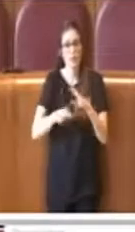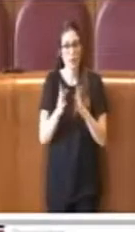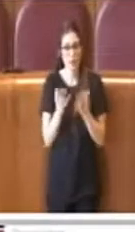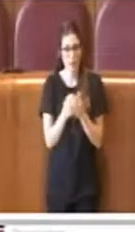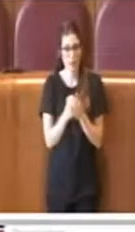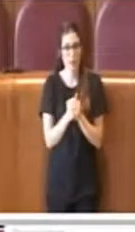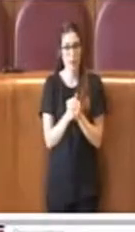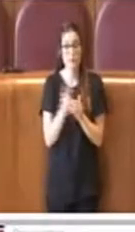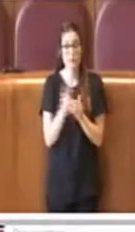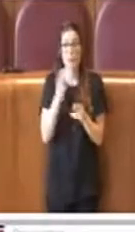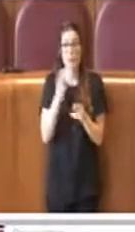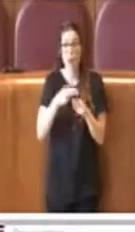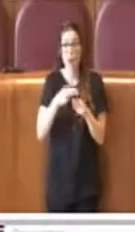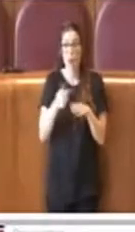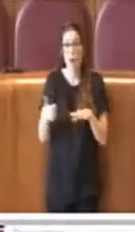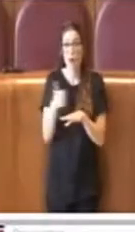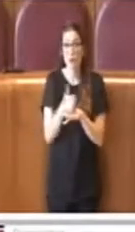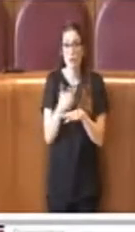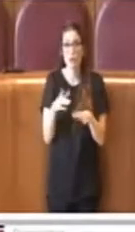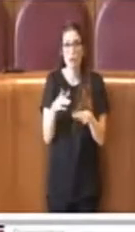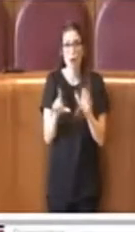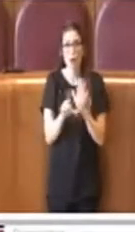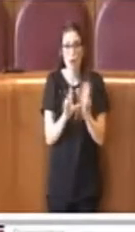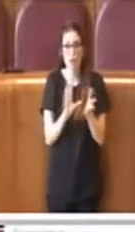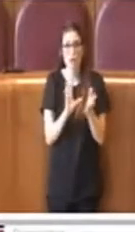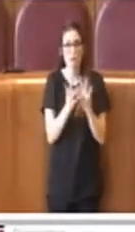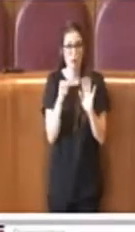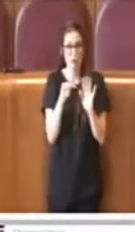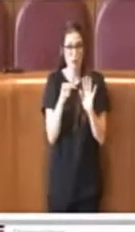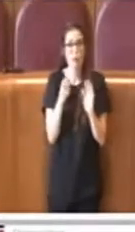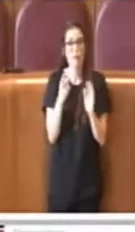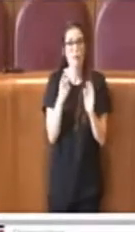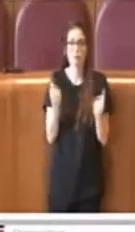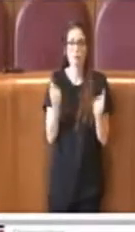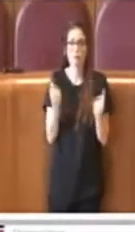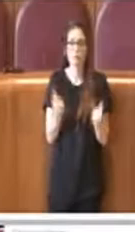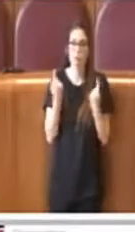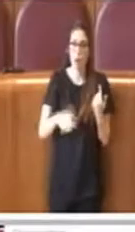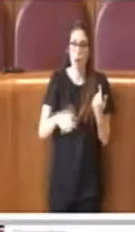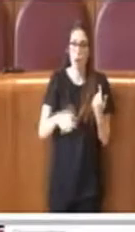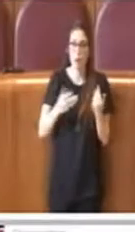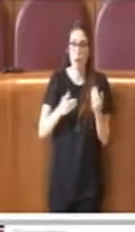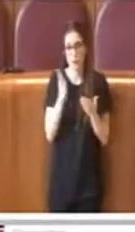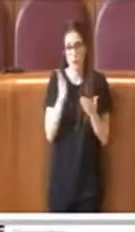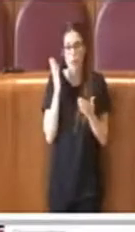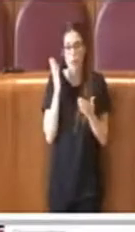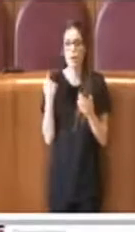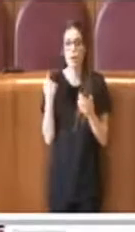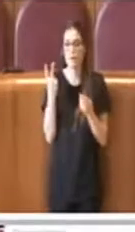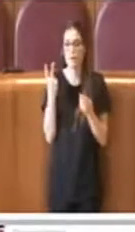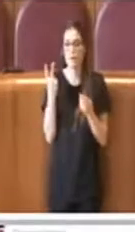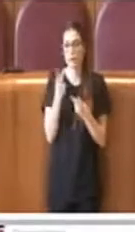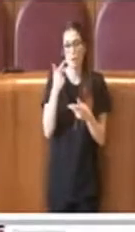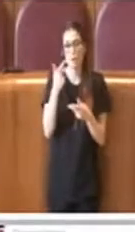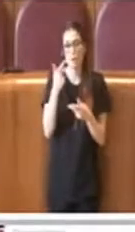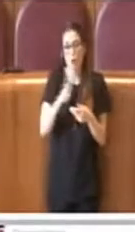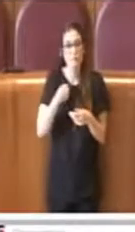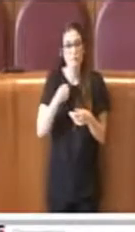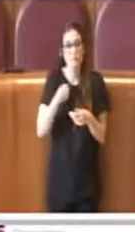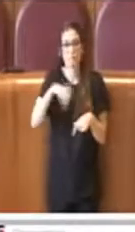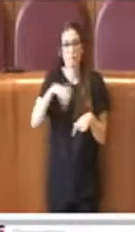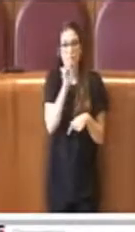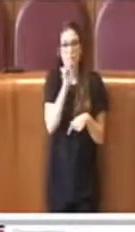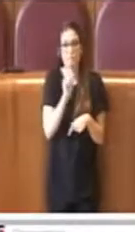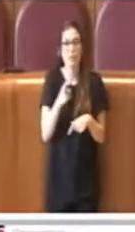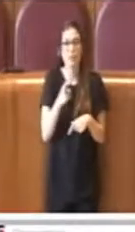comprendere che Roma Capitale aspettava questa riforma da veramente troppo tempo e non ne comprendiamo i motivi, sinceramente, vista l'importanza